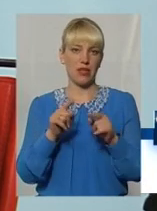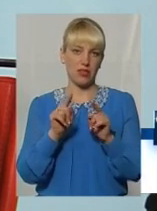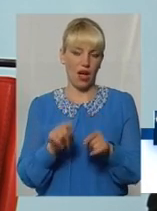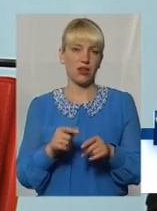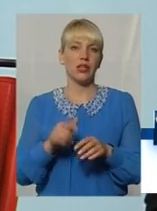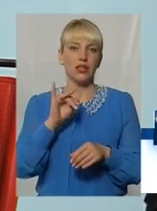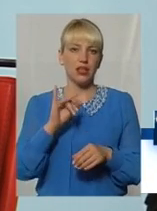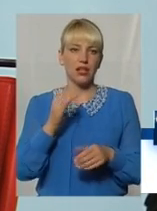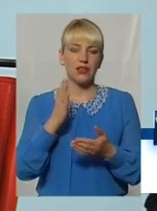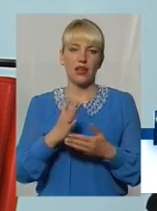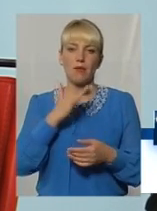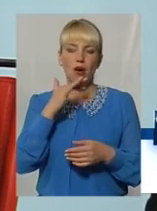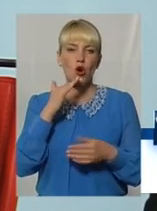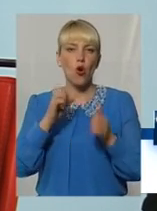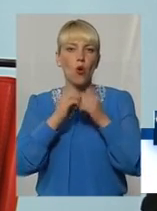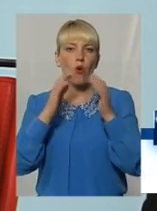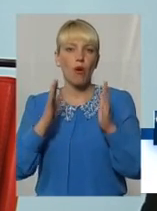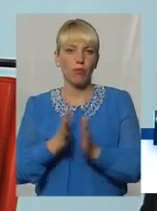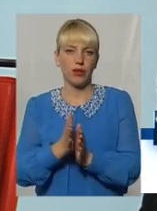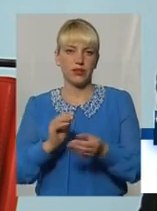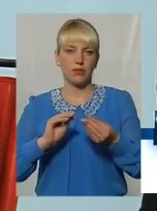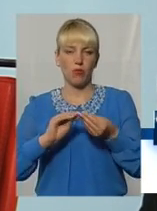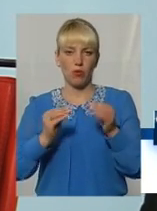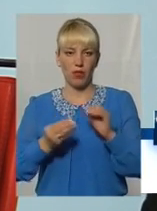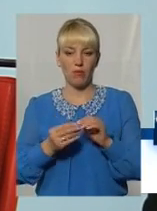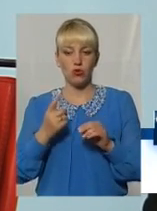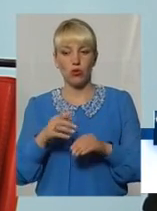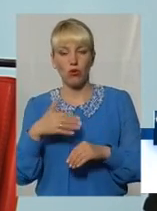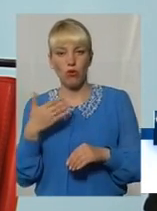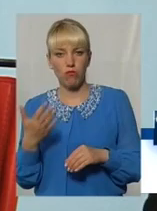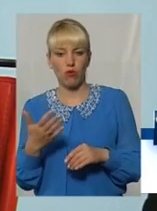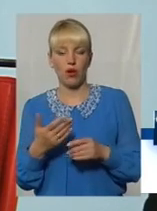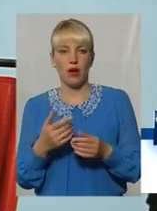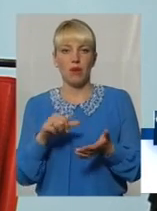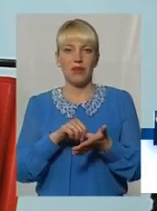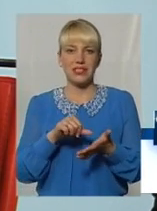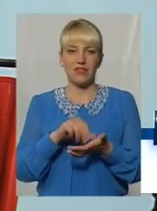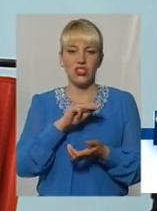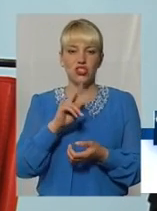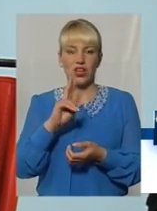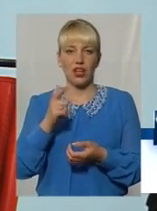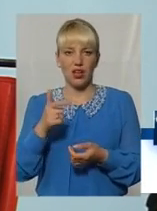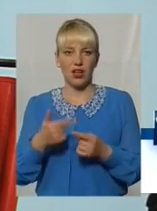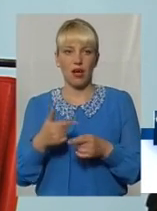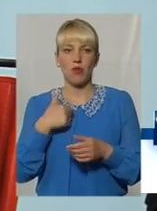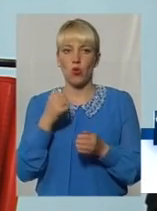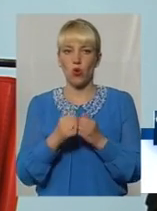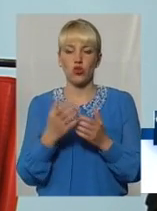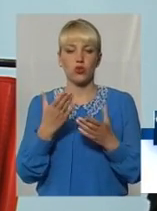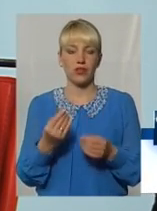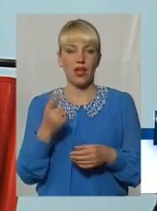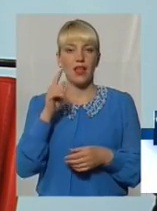скажімо так, цілий комплекс проблем. З одного боку, представники житлово-комунального господарства кажуть, що ми кожного дня там буваємо.